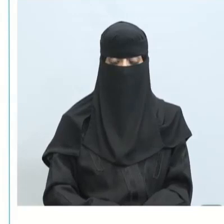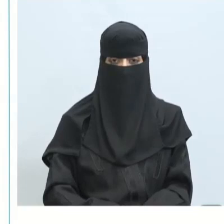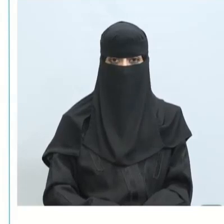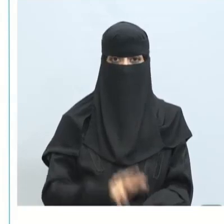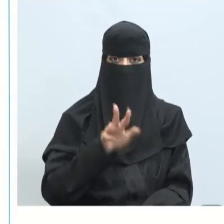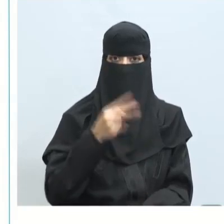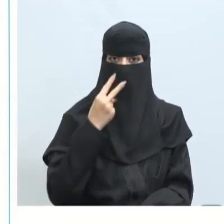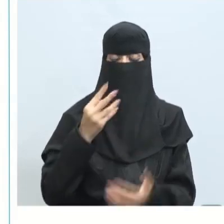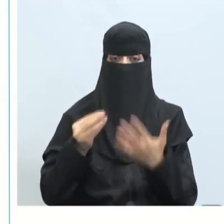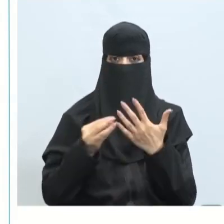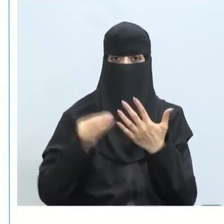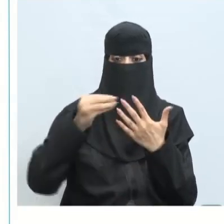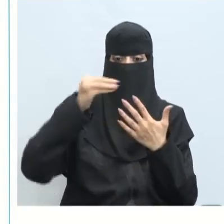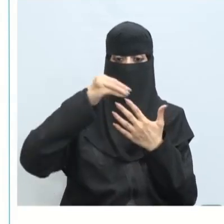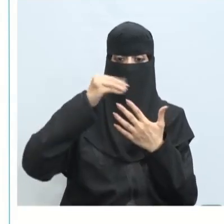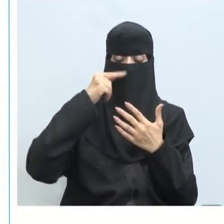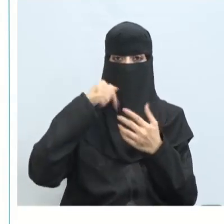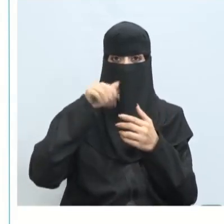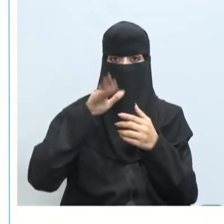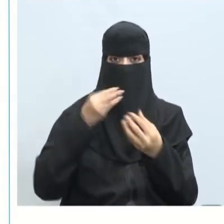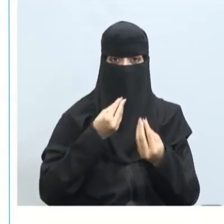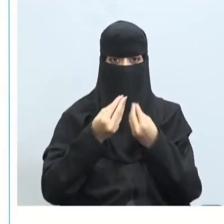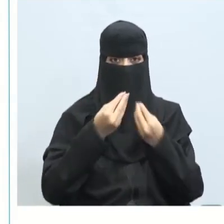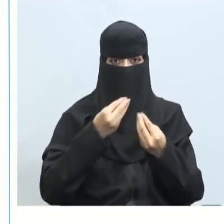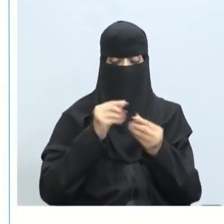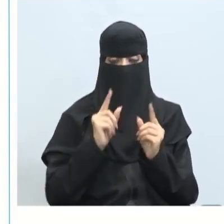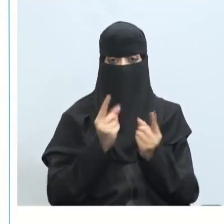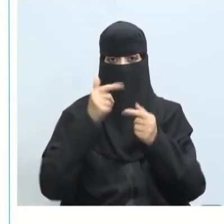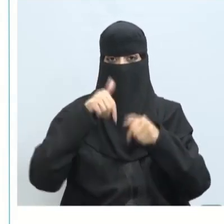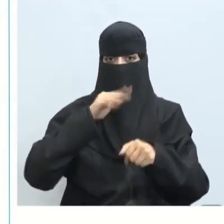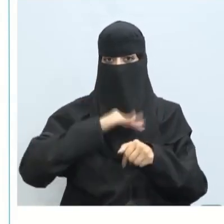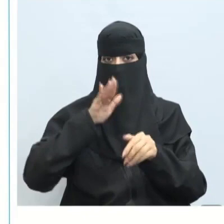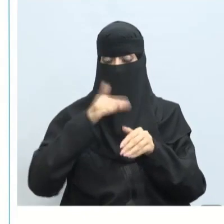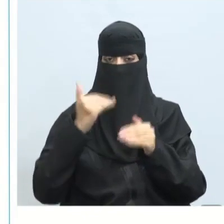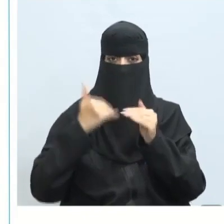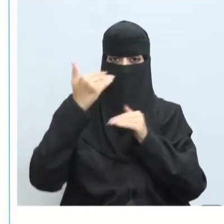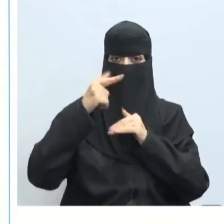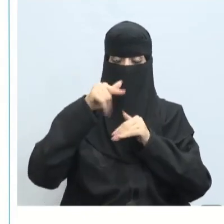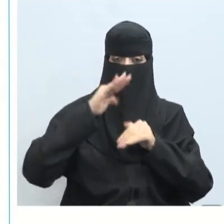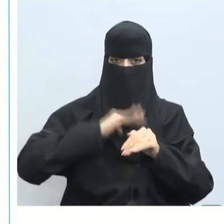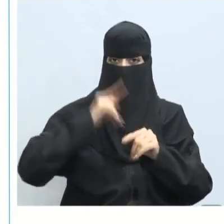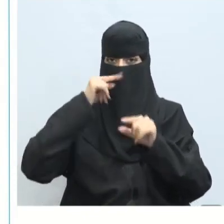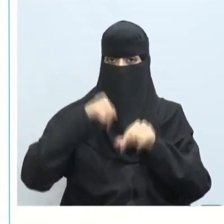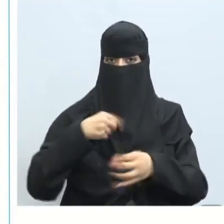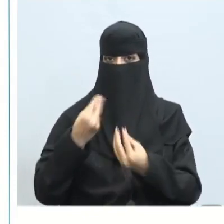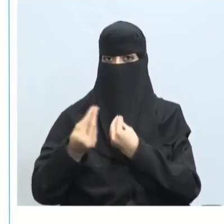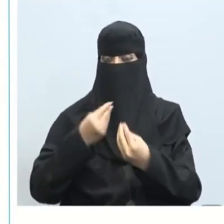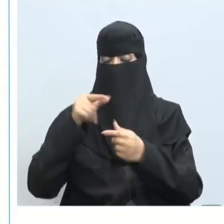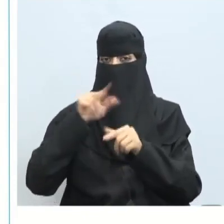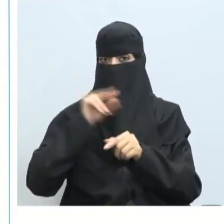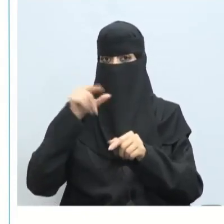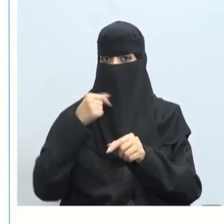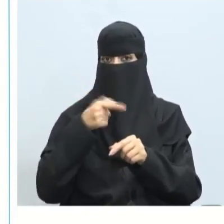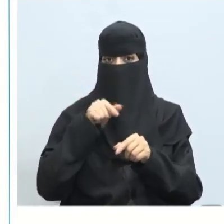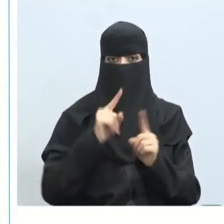مراحل التعامل أو التكيف مع الضغط كل ضغط إما أن نتعامل معه كما ينبغي أو أن